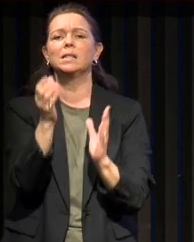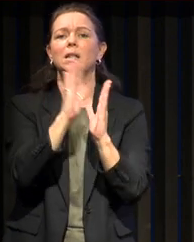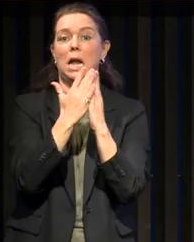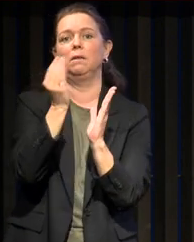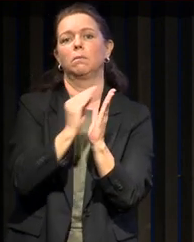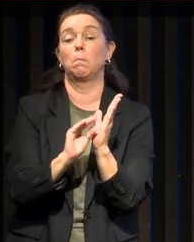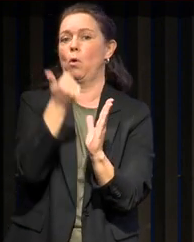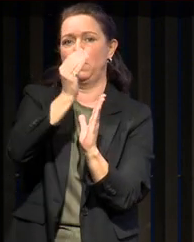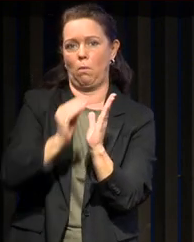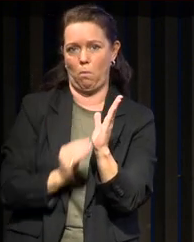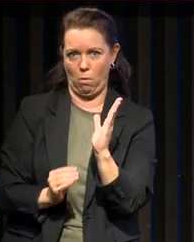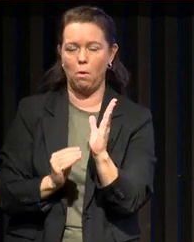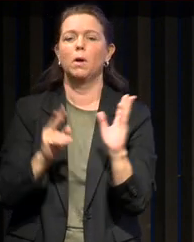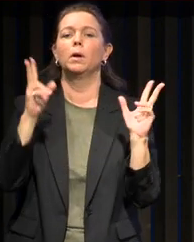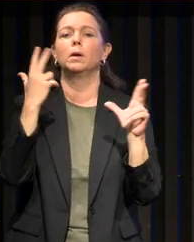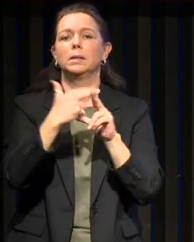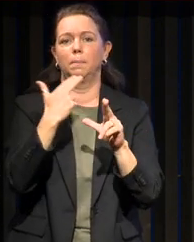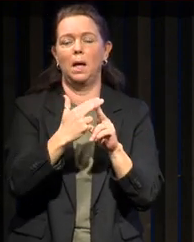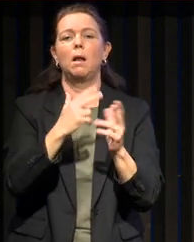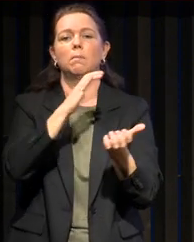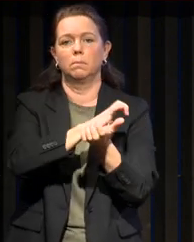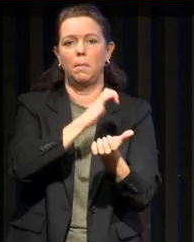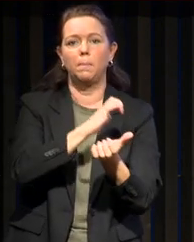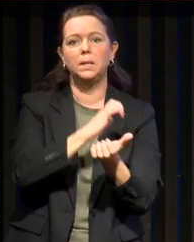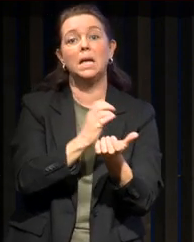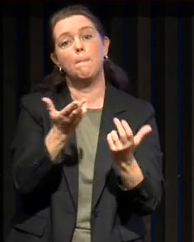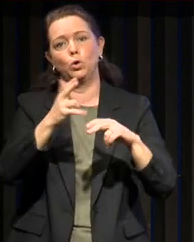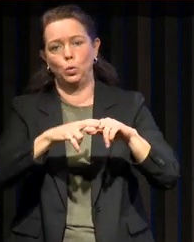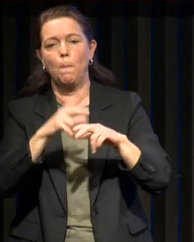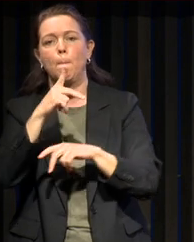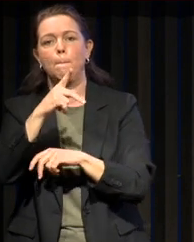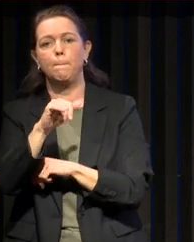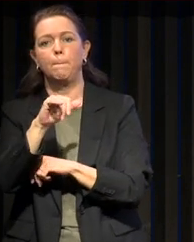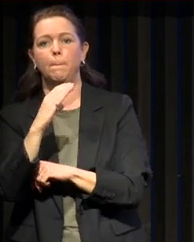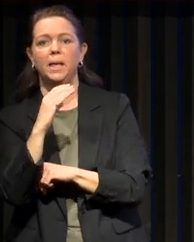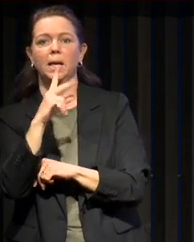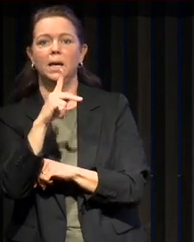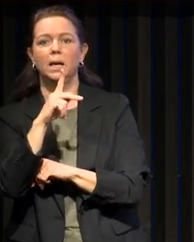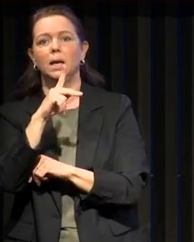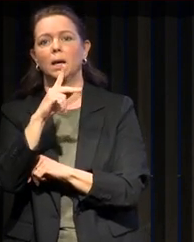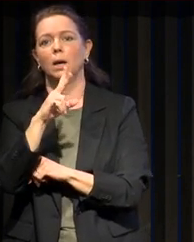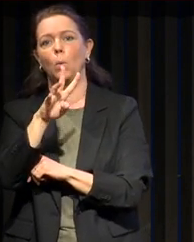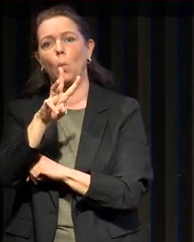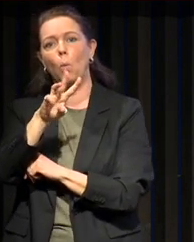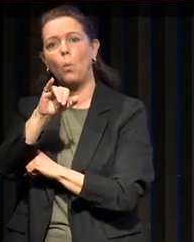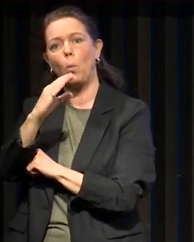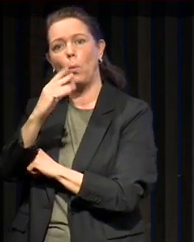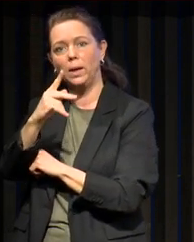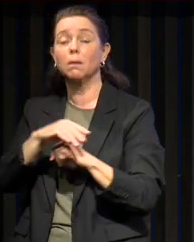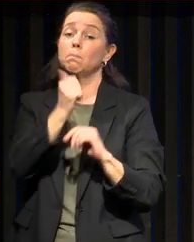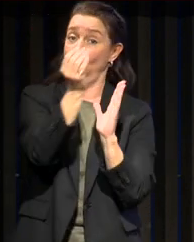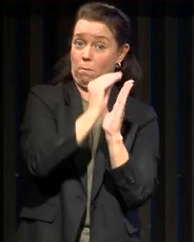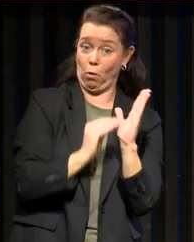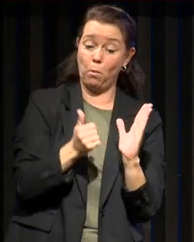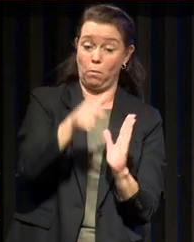premier roman, Les papiers posthumes du Pickwick Club. Premier roman de 1836 qui était né en fait de la